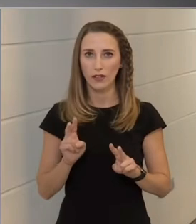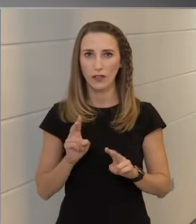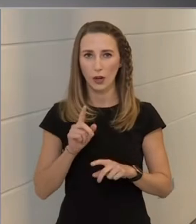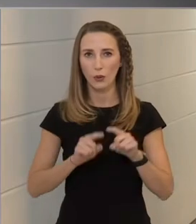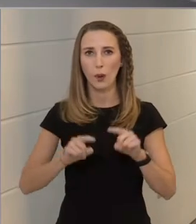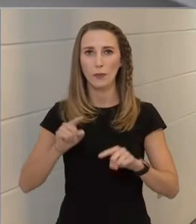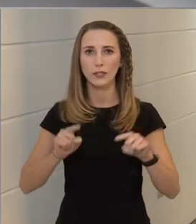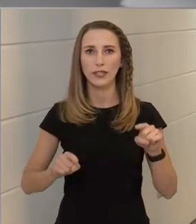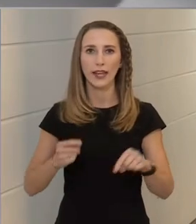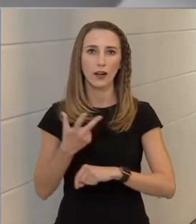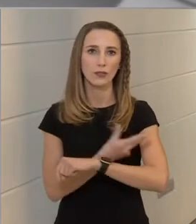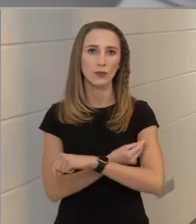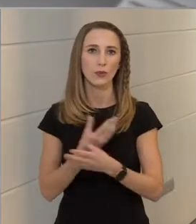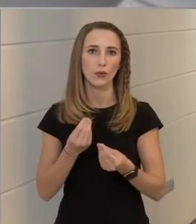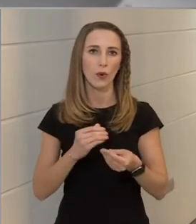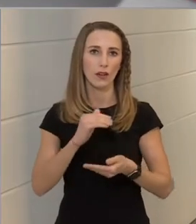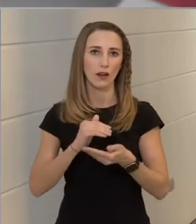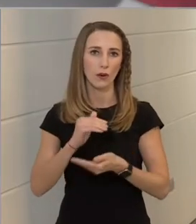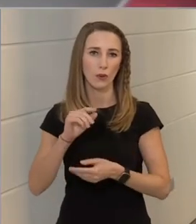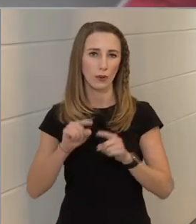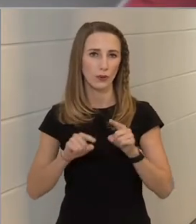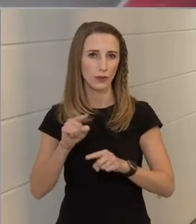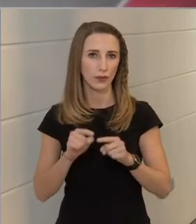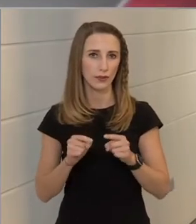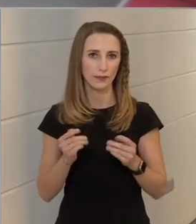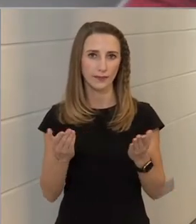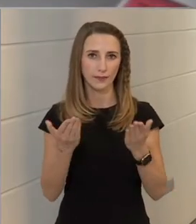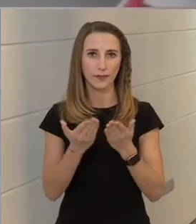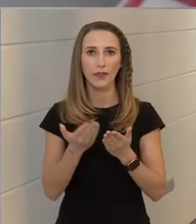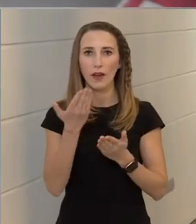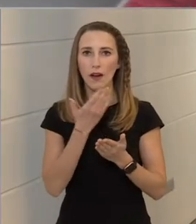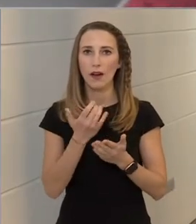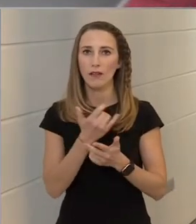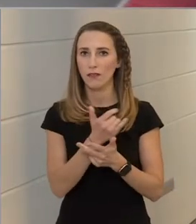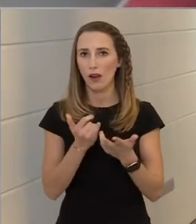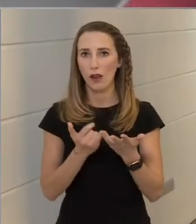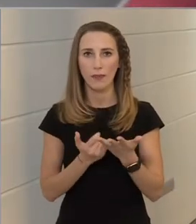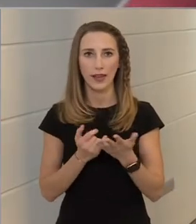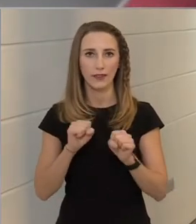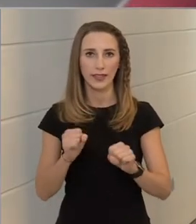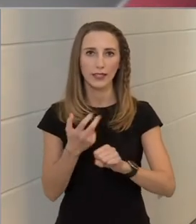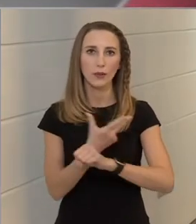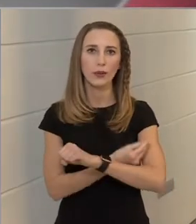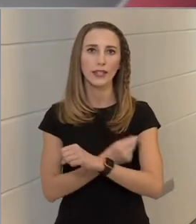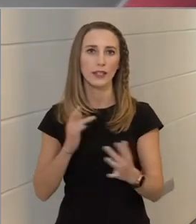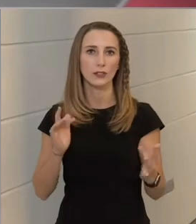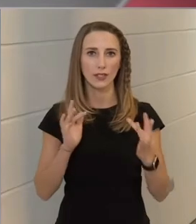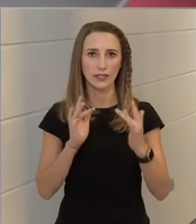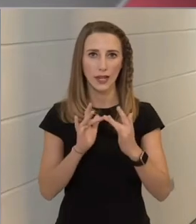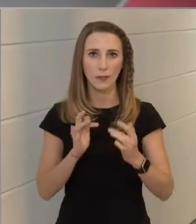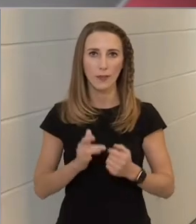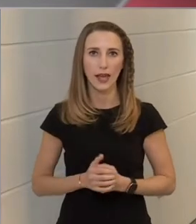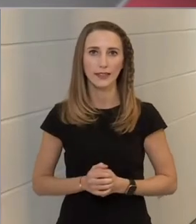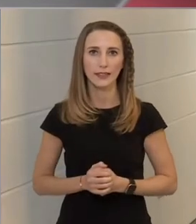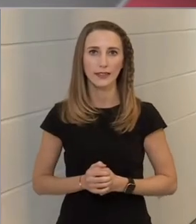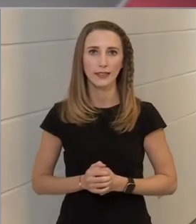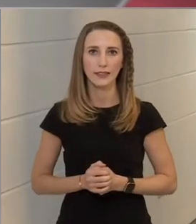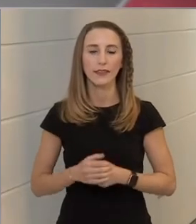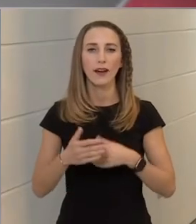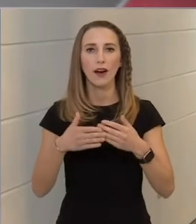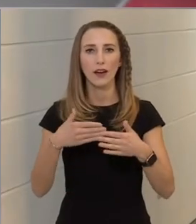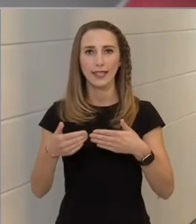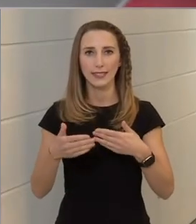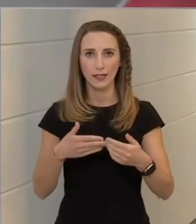különbségek az oltóanyagok között, hogyha valamely védőoltással szemben a